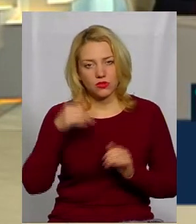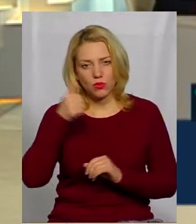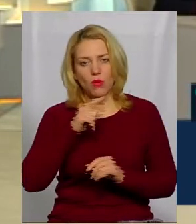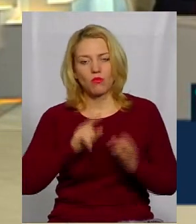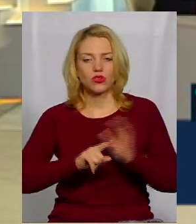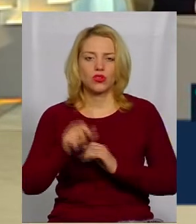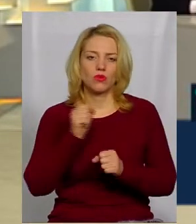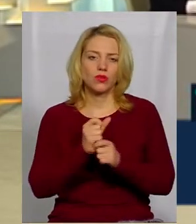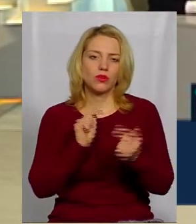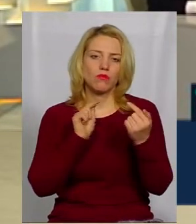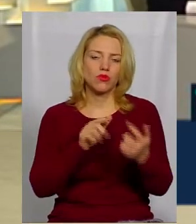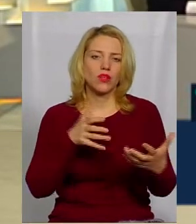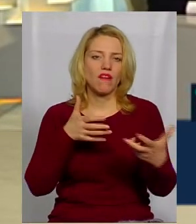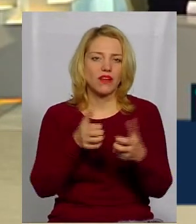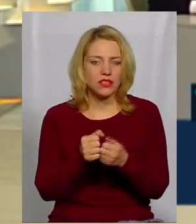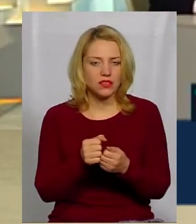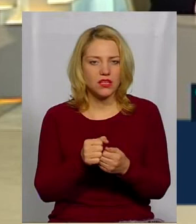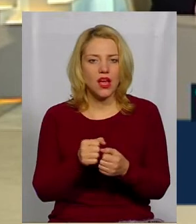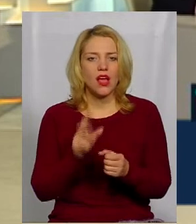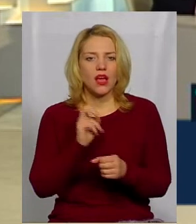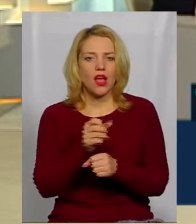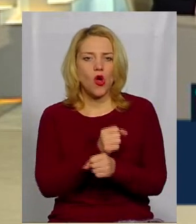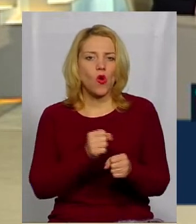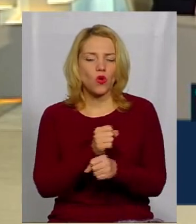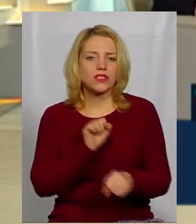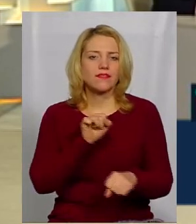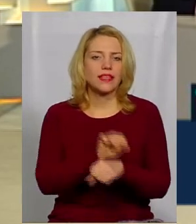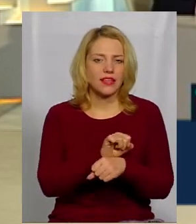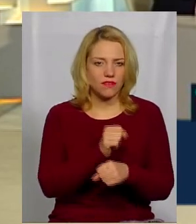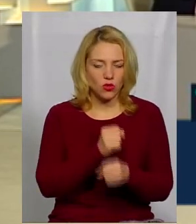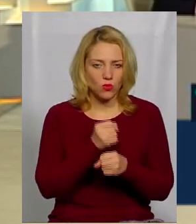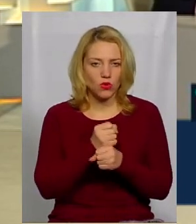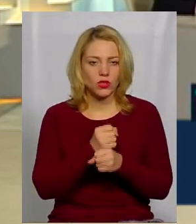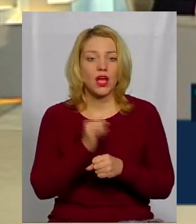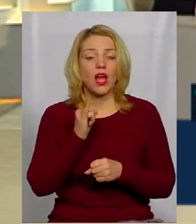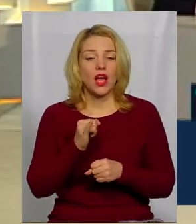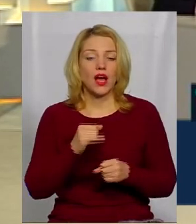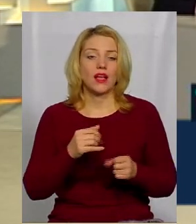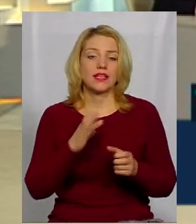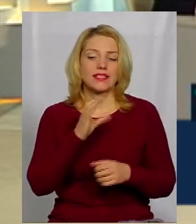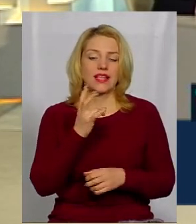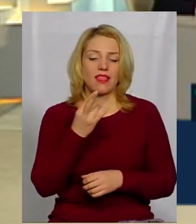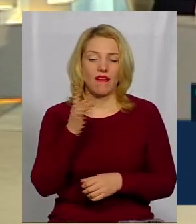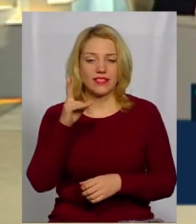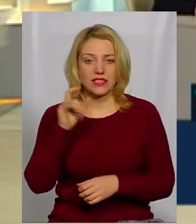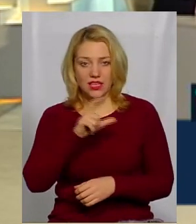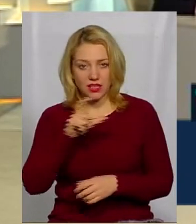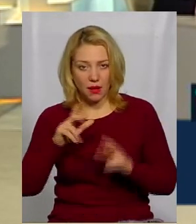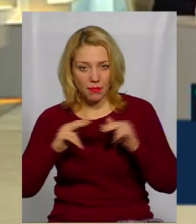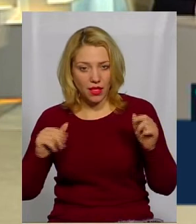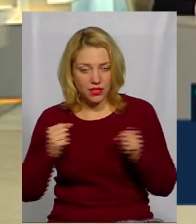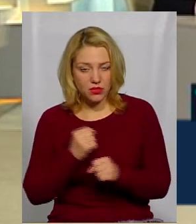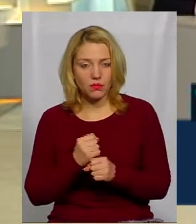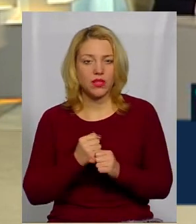консерваційні роботи, а потім і реставраційні роботи на Палацу Синявських. Ну, а в цьому році ми маємо,